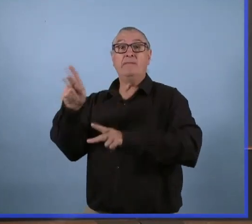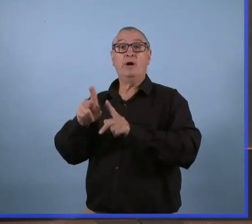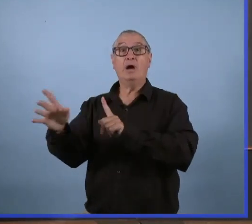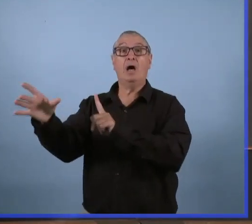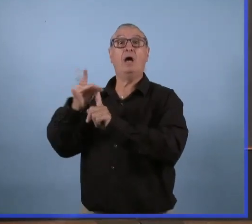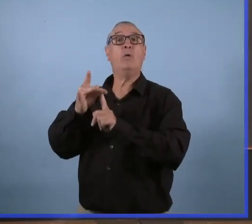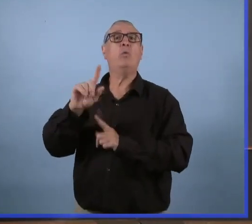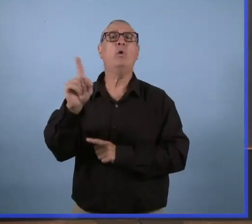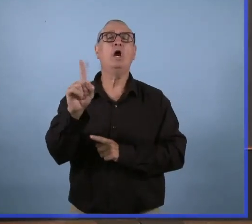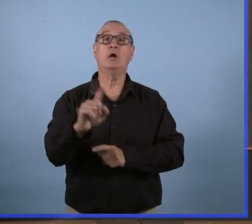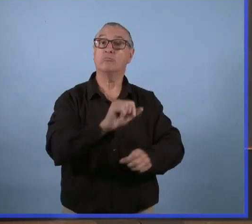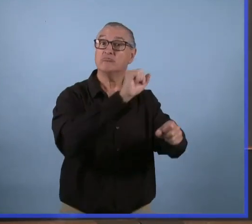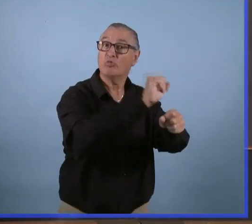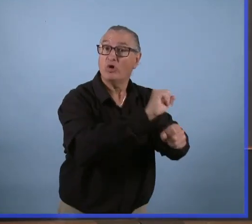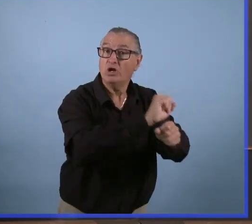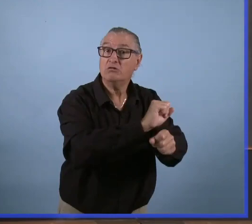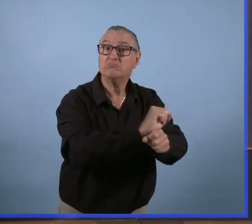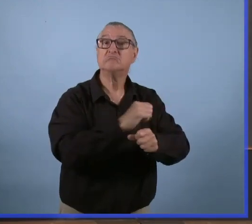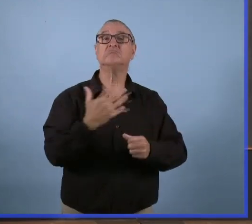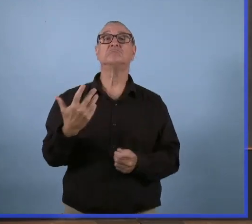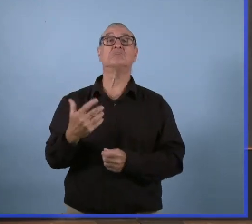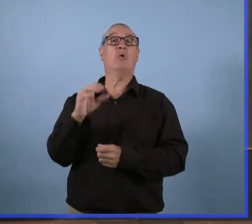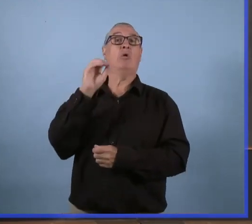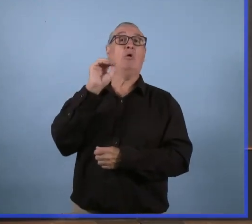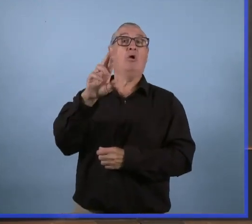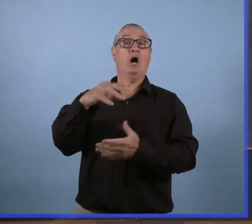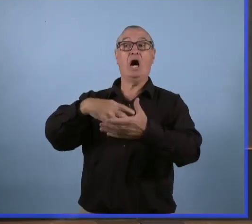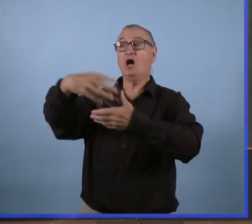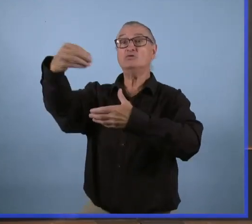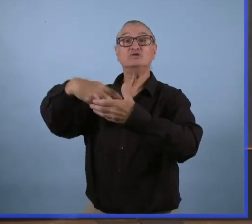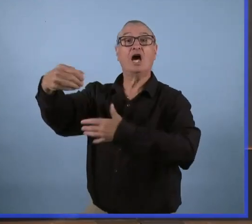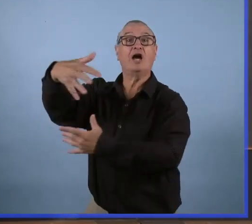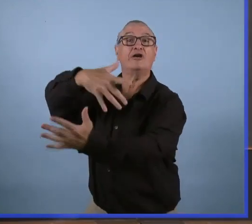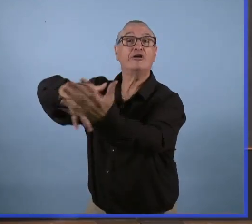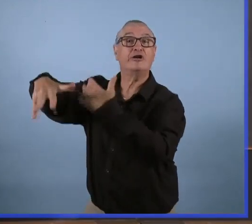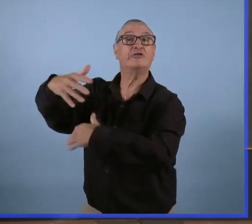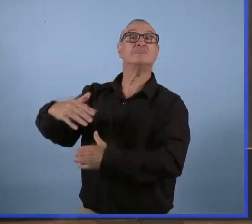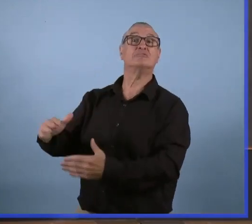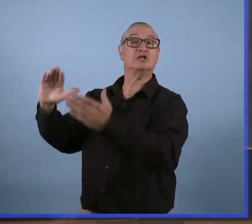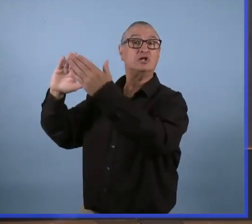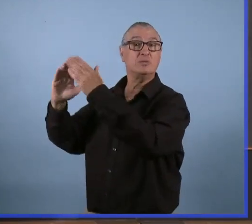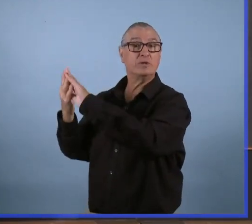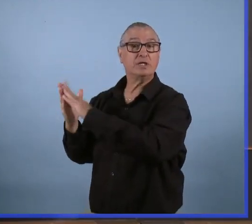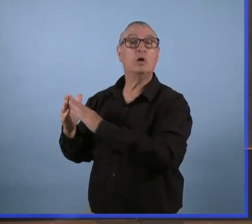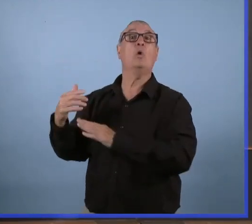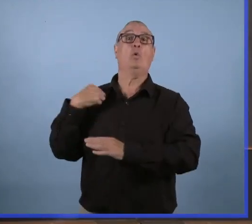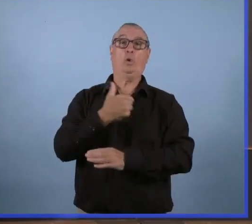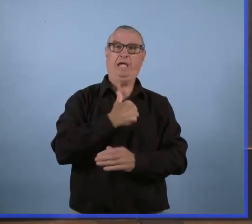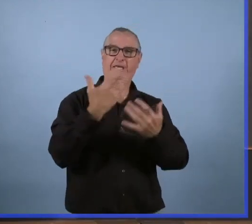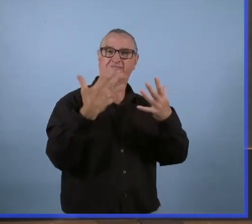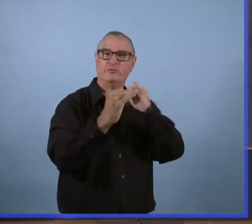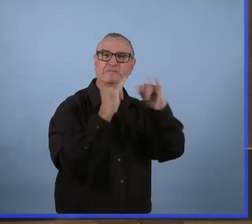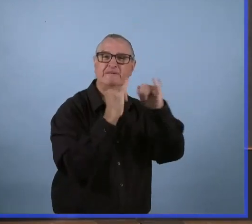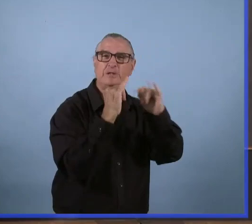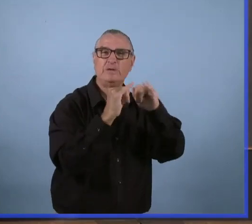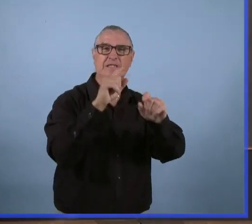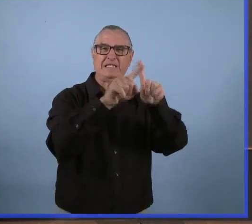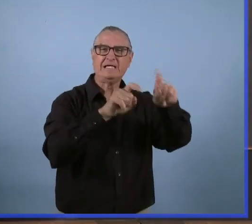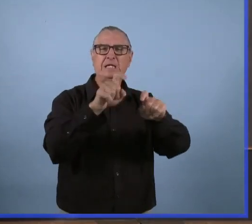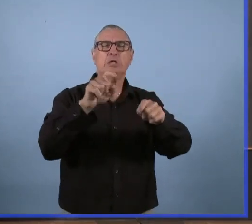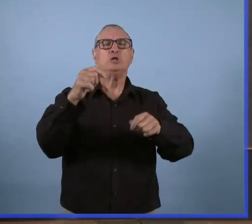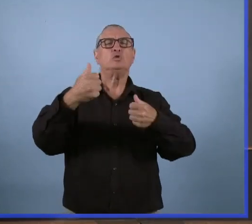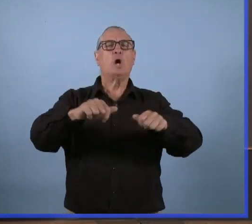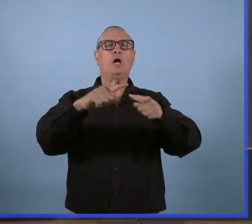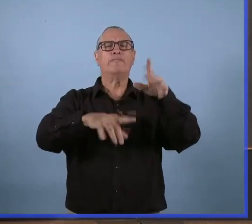Les données pour l'acquisition et la transmission sont recueillies grâce à des entretiens pour déterminer les expositions potentielles. Dans